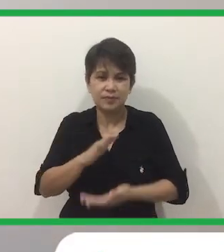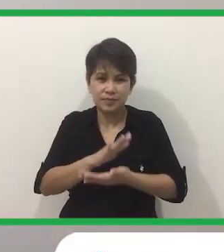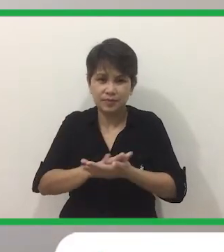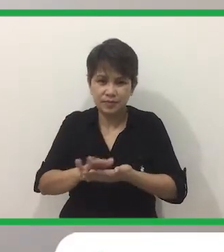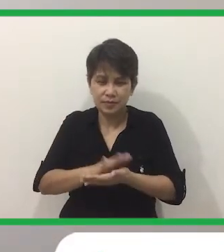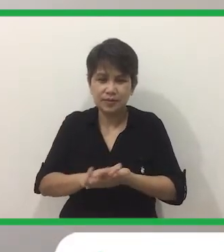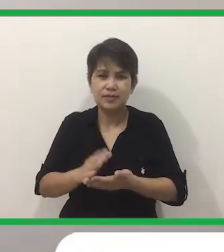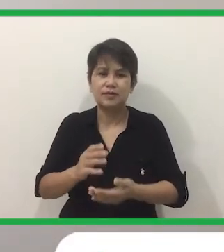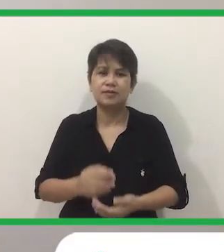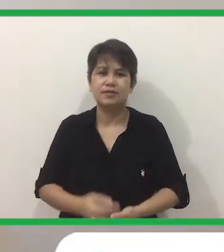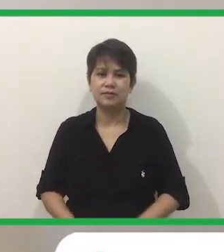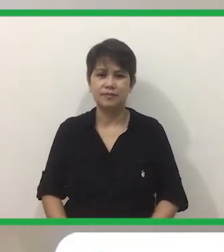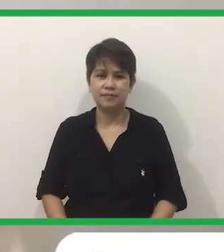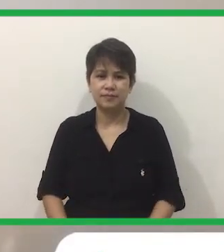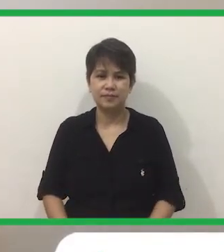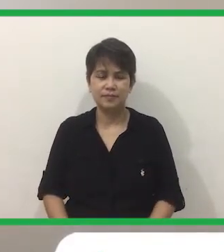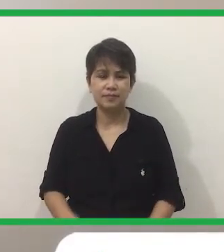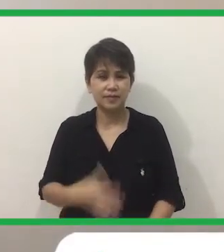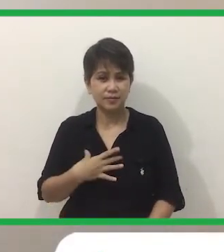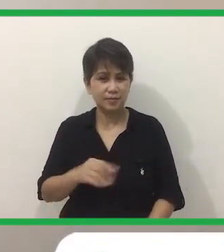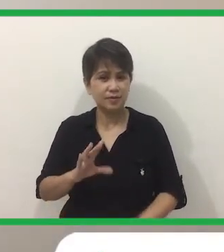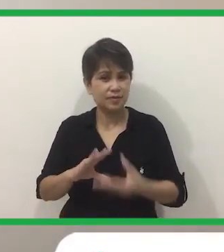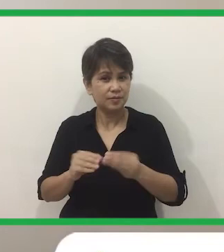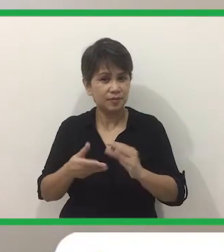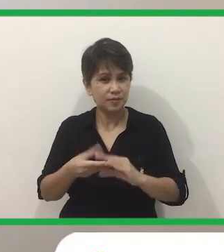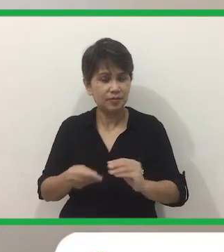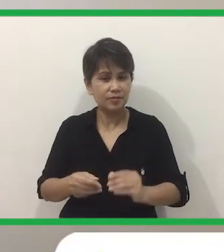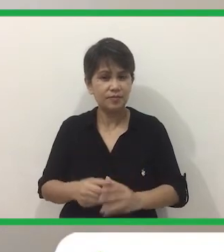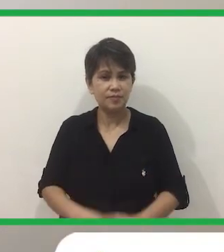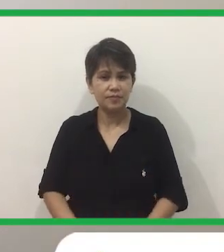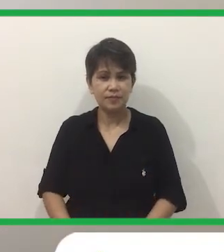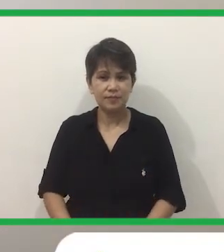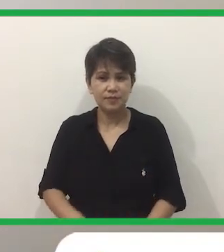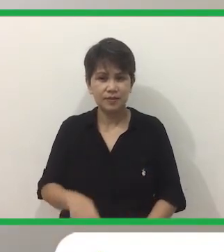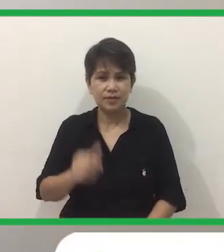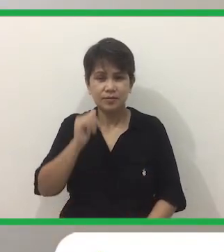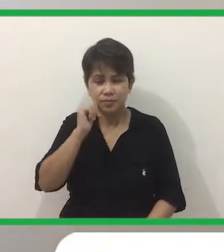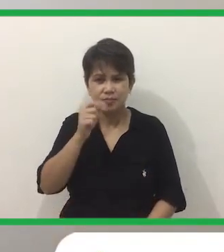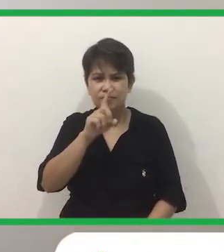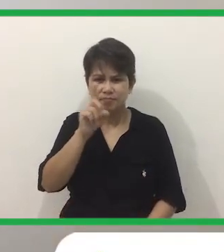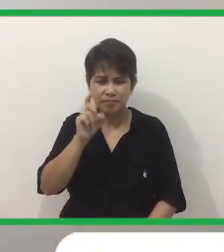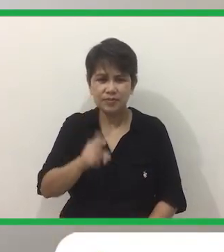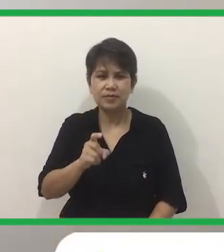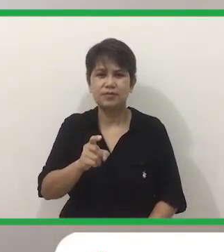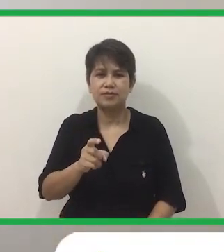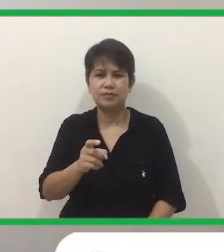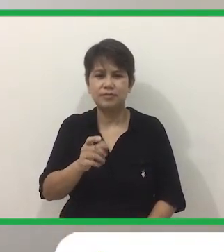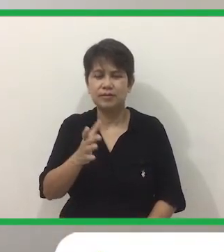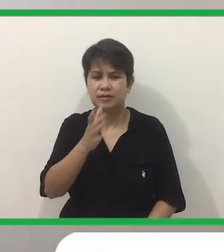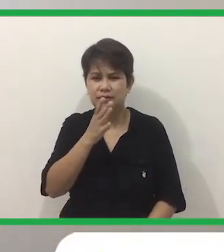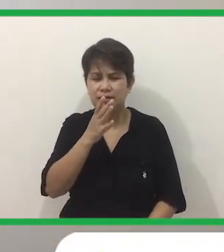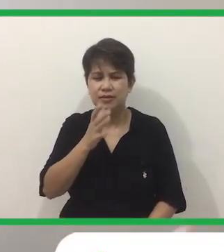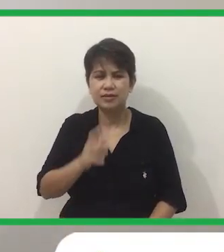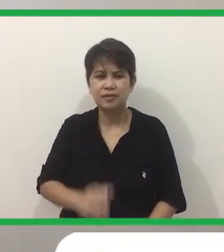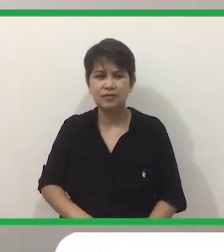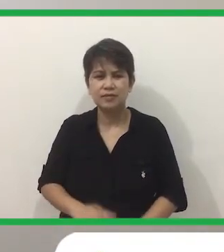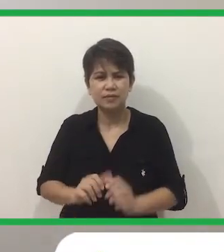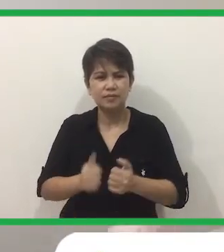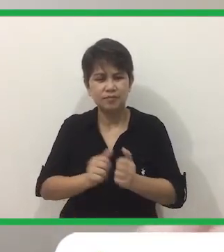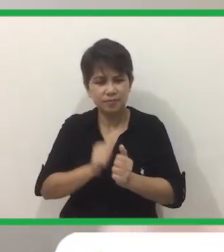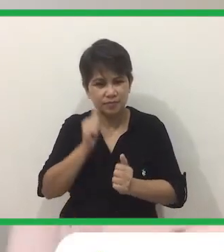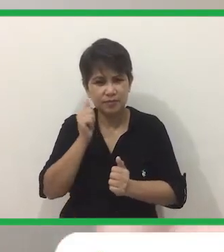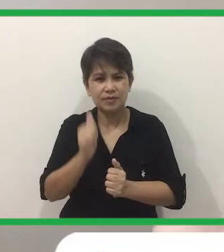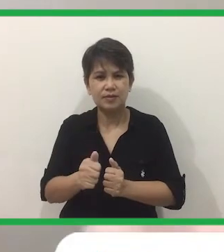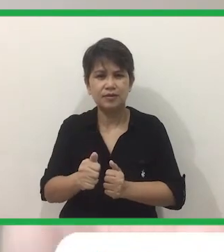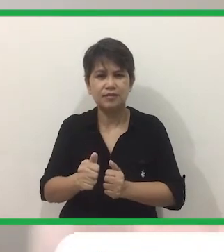Kamay Nagustuhan Nyo ba Yung Kwento At Bukas Sabihin Nyo Si Nanay Tanong Nyo Kay Nanay Nanay Taano Bakalayo Ang